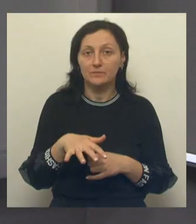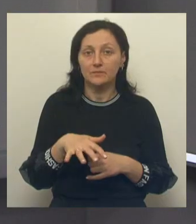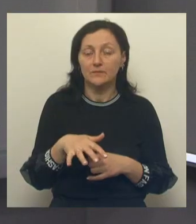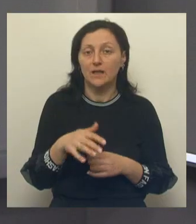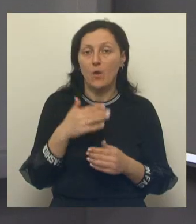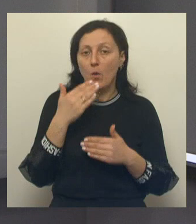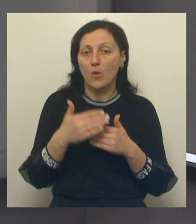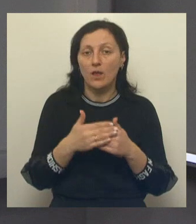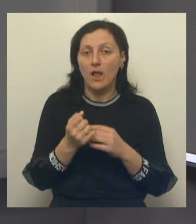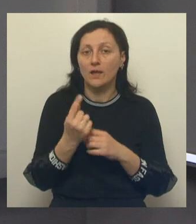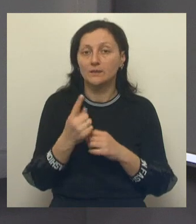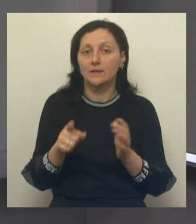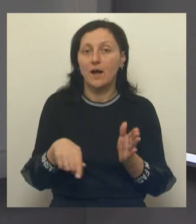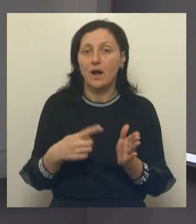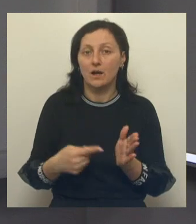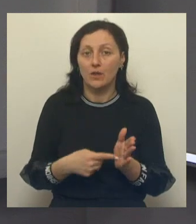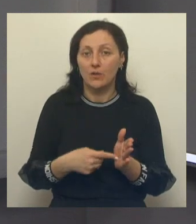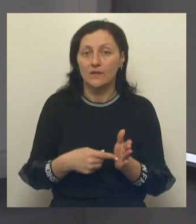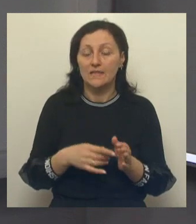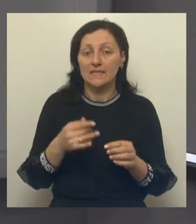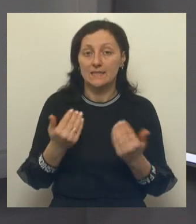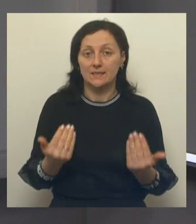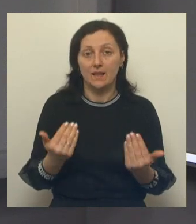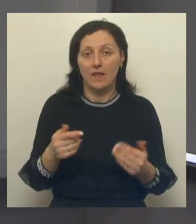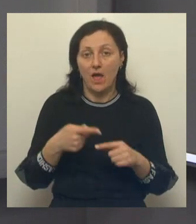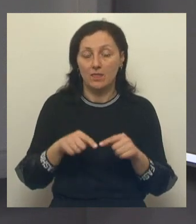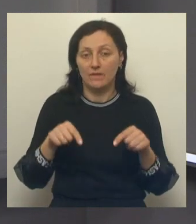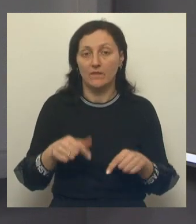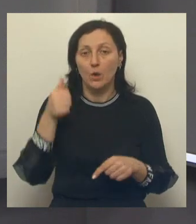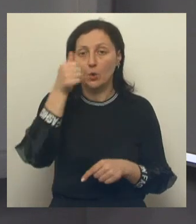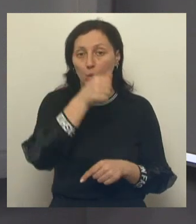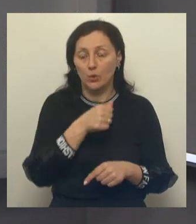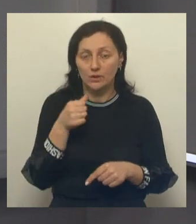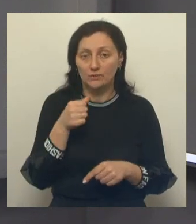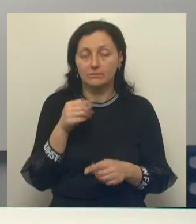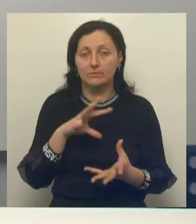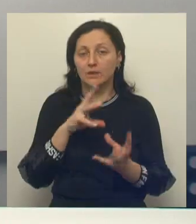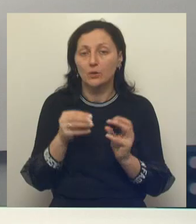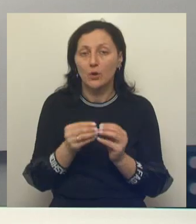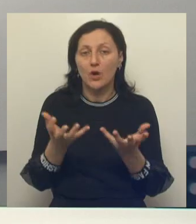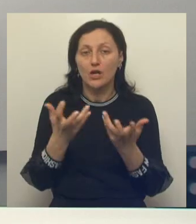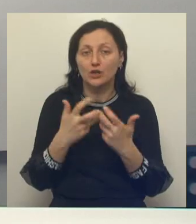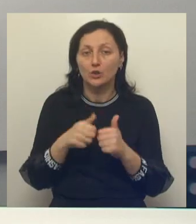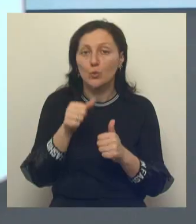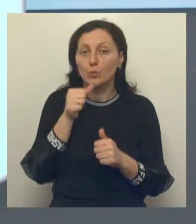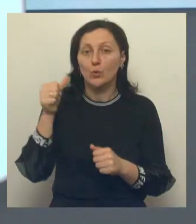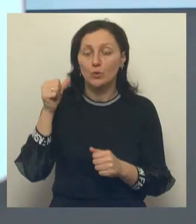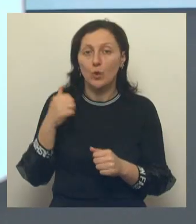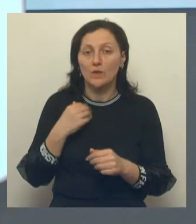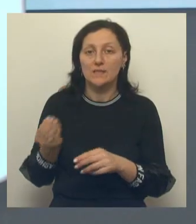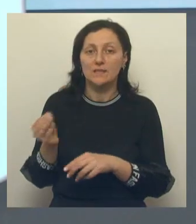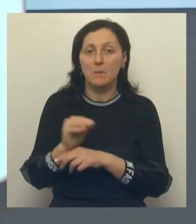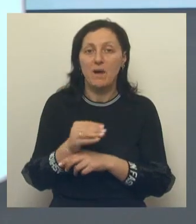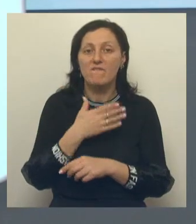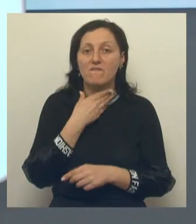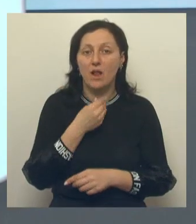11 городов. И с этого года у нас в этом году по итогам расчета 2022 года у нас добавились волоки. То